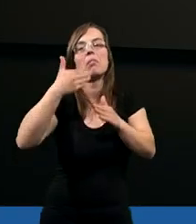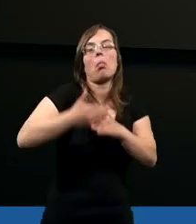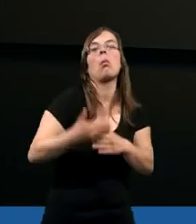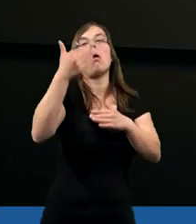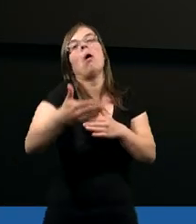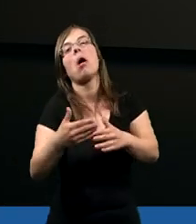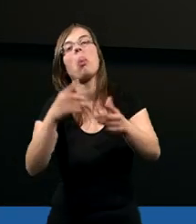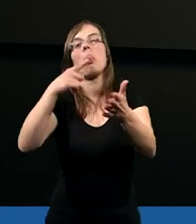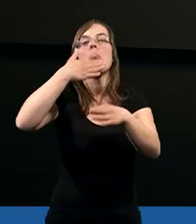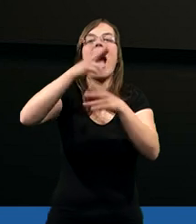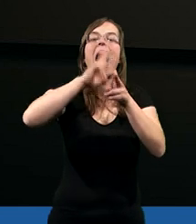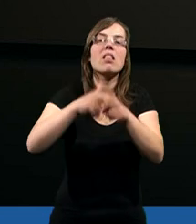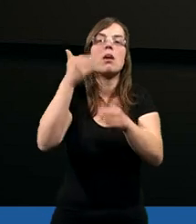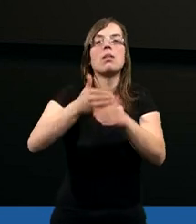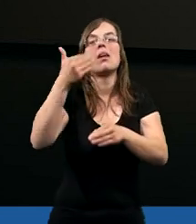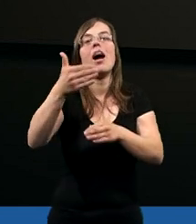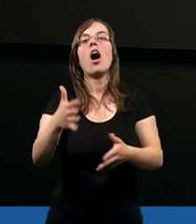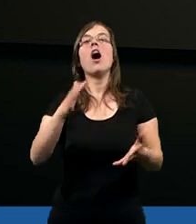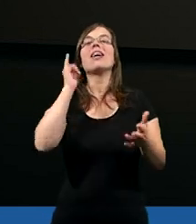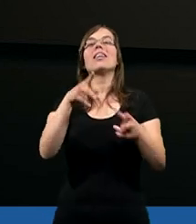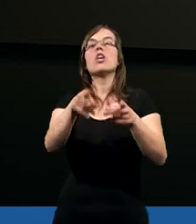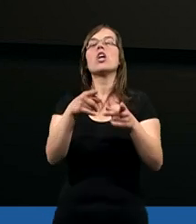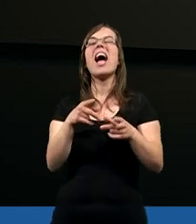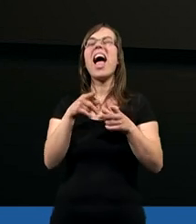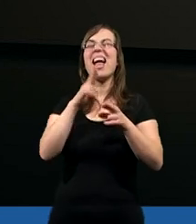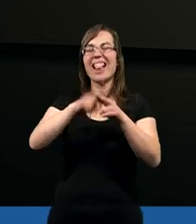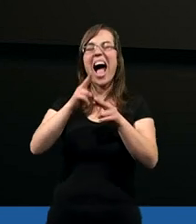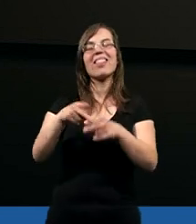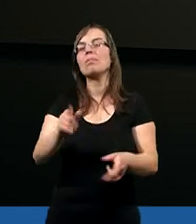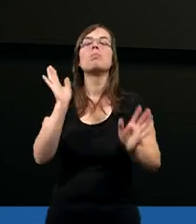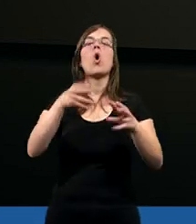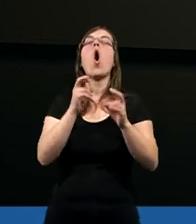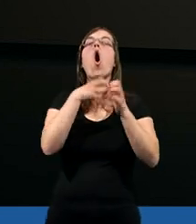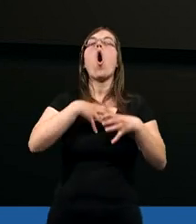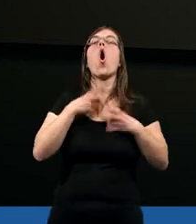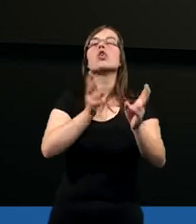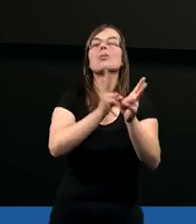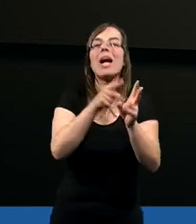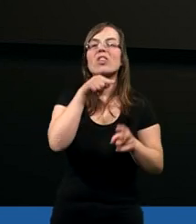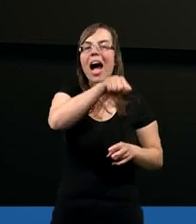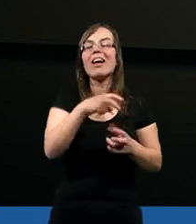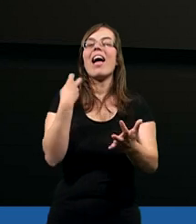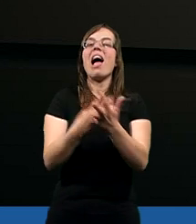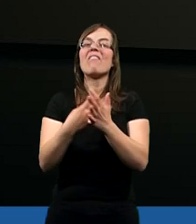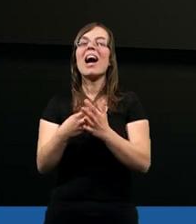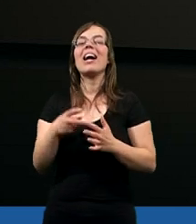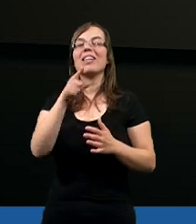wyznaczanie kolejnych dat ośmiesza ewangeliczną naukę i w